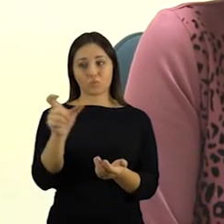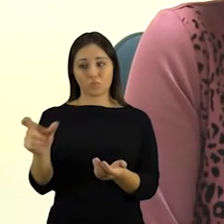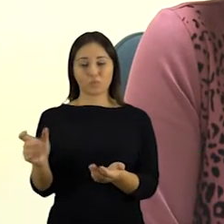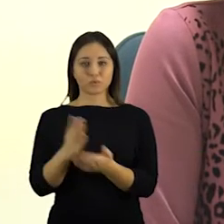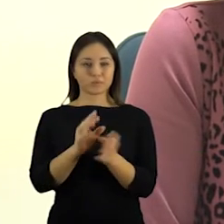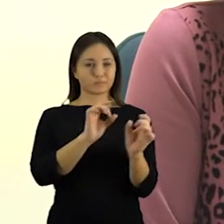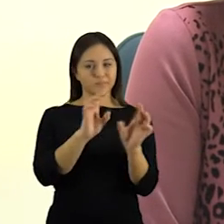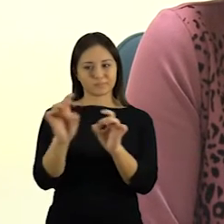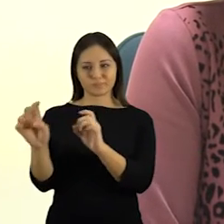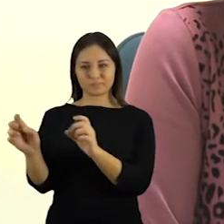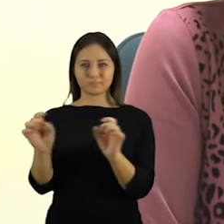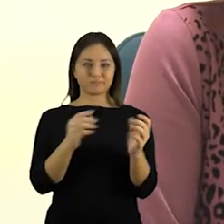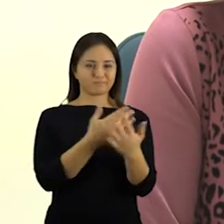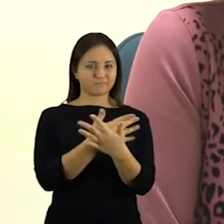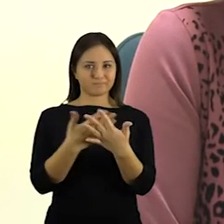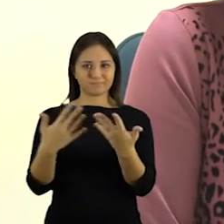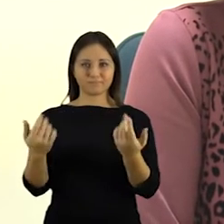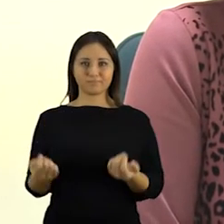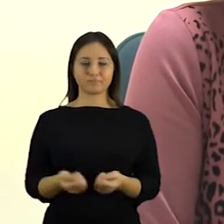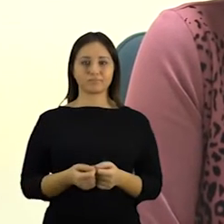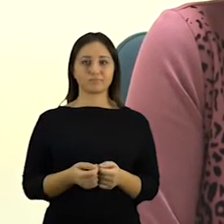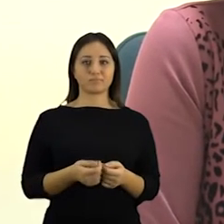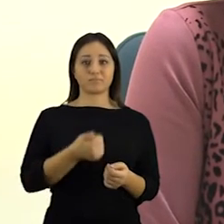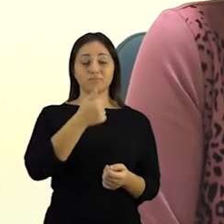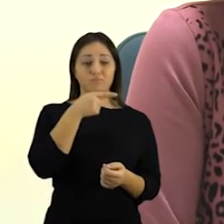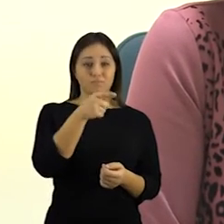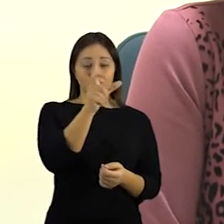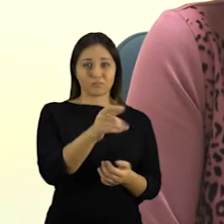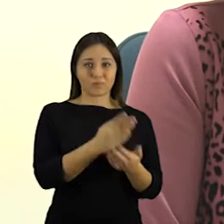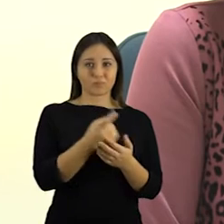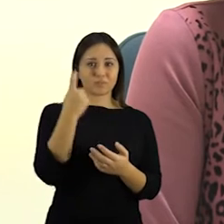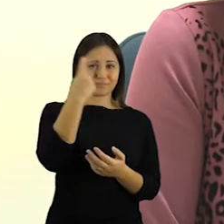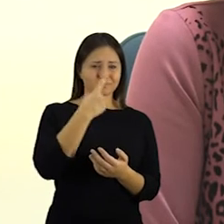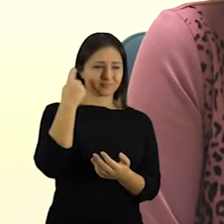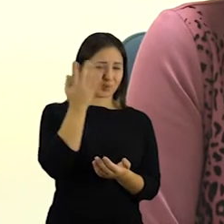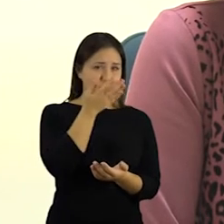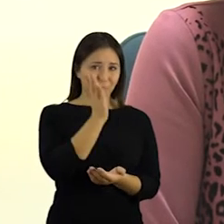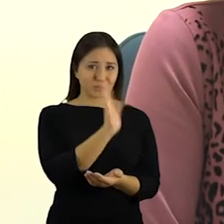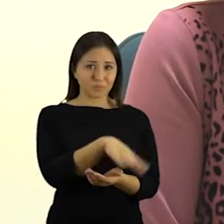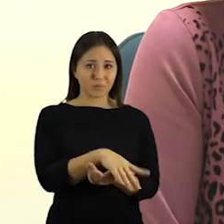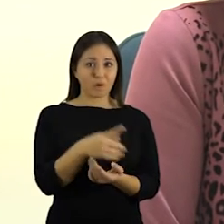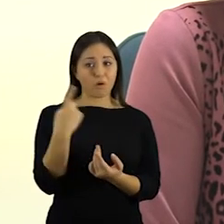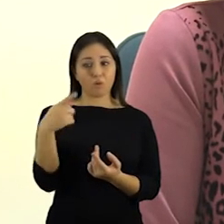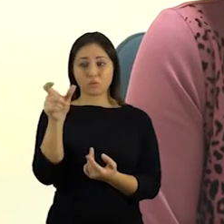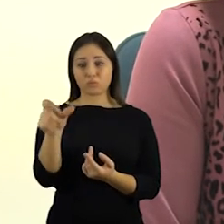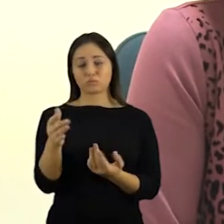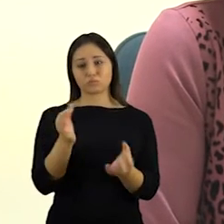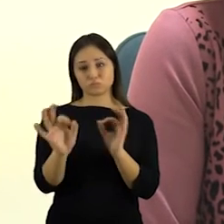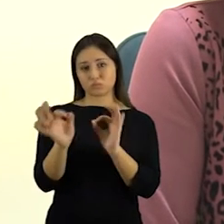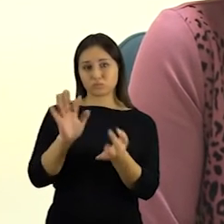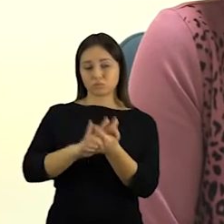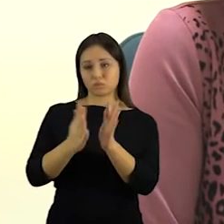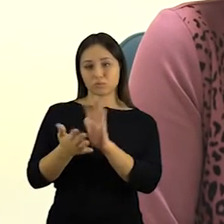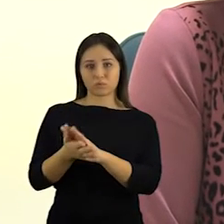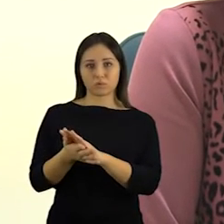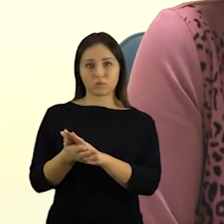tai kai visokie vienas ateina tikrai stipriai išgėrės, kitas